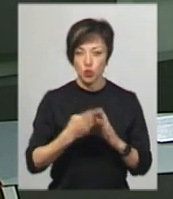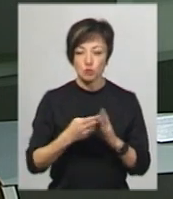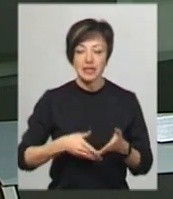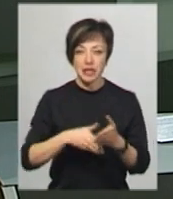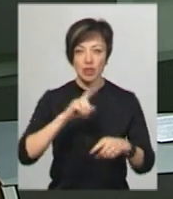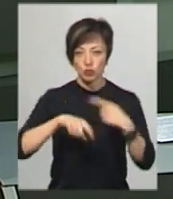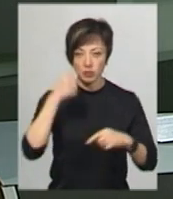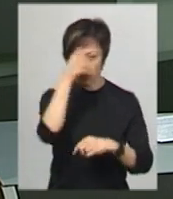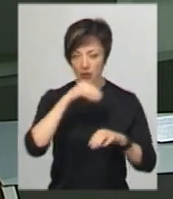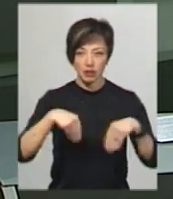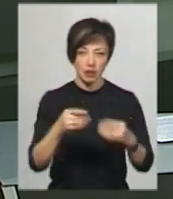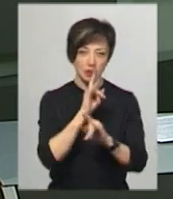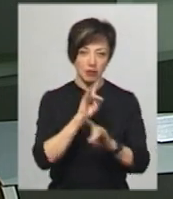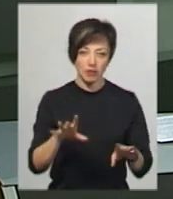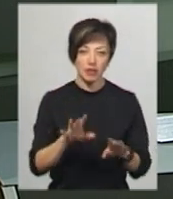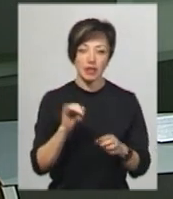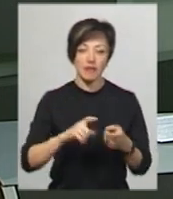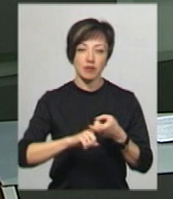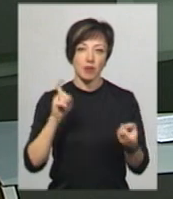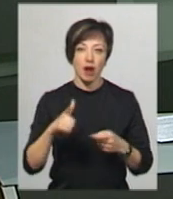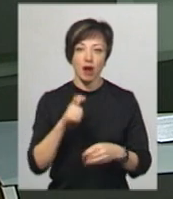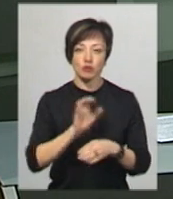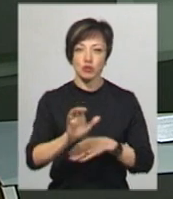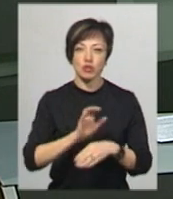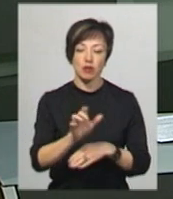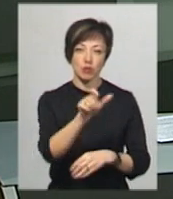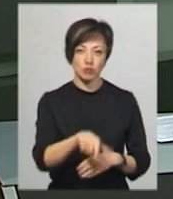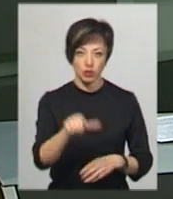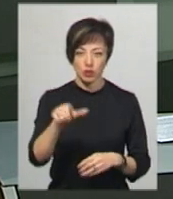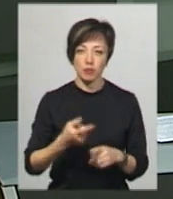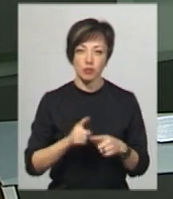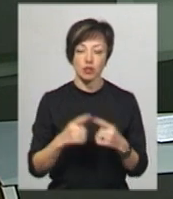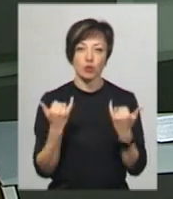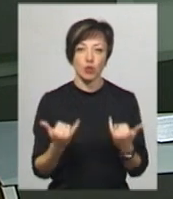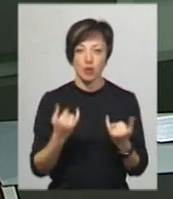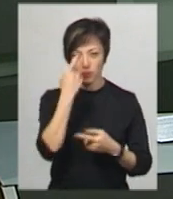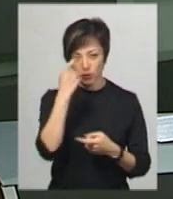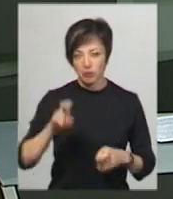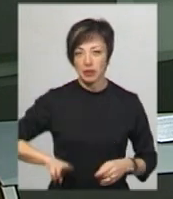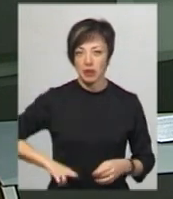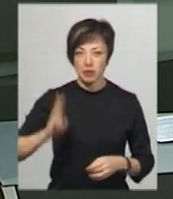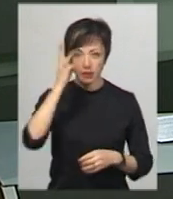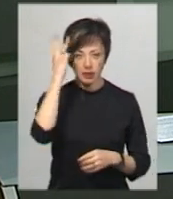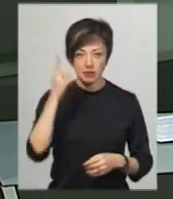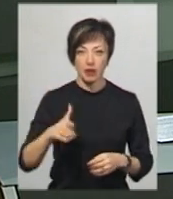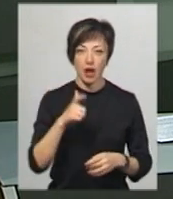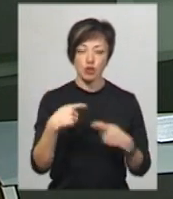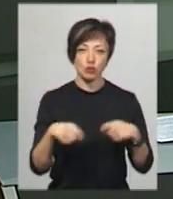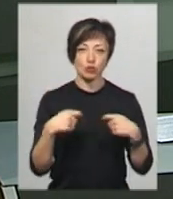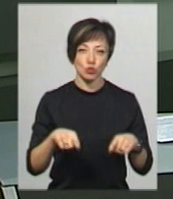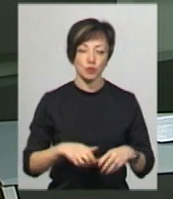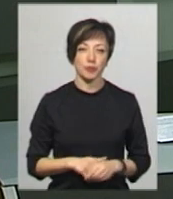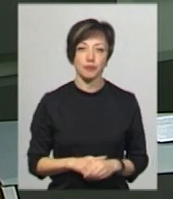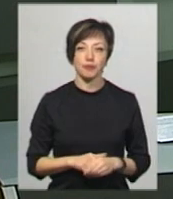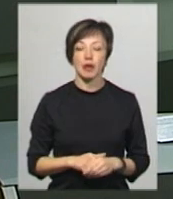наступний рік не надаватимуть та від'єднають від газопостачання споживача. Про це сьогодні повідомив директор Хмельницьких газозбуд Андрій